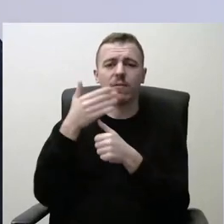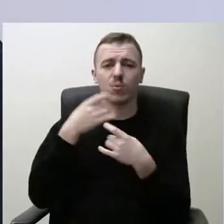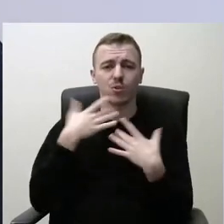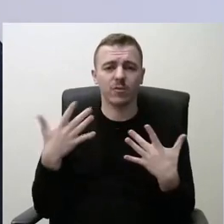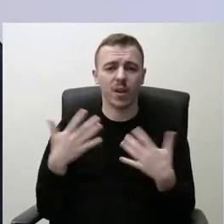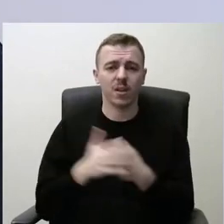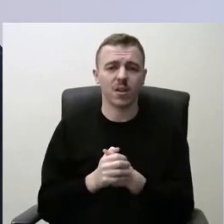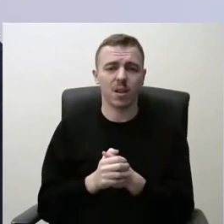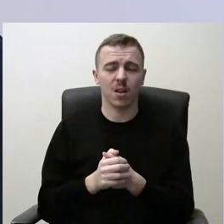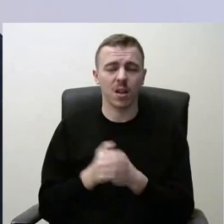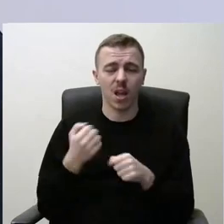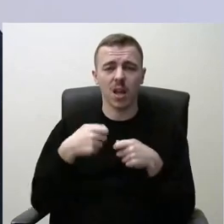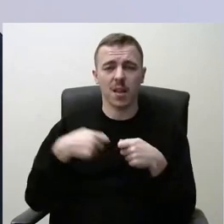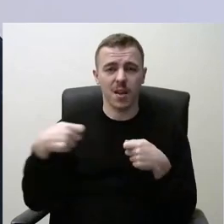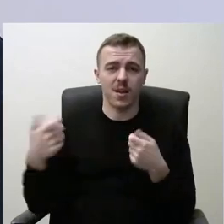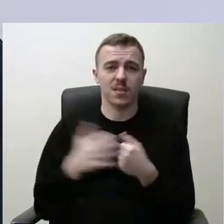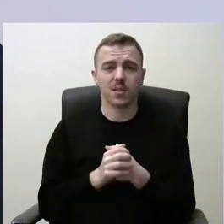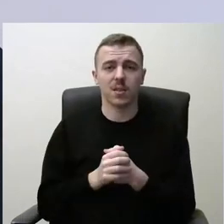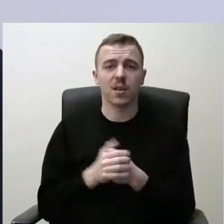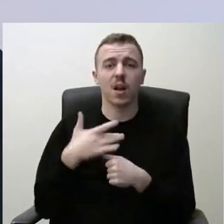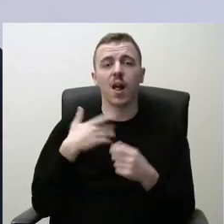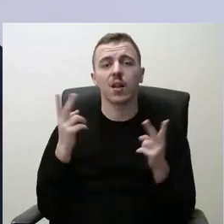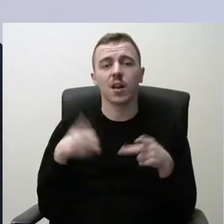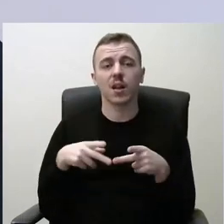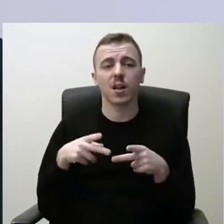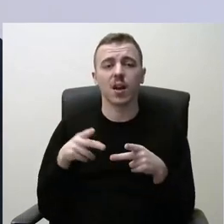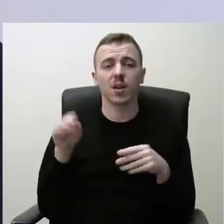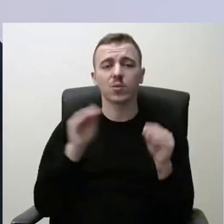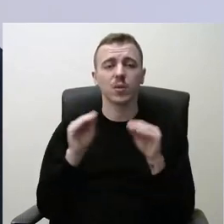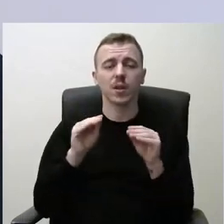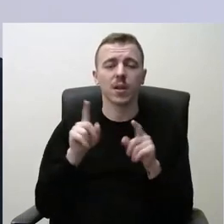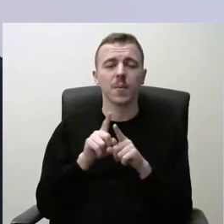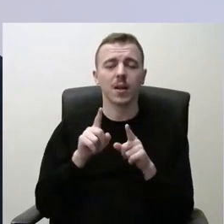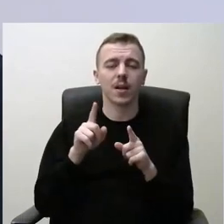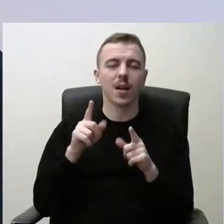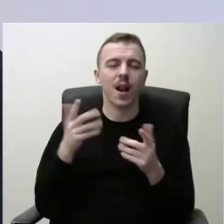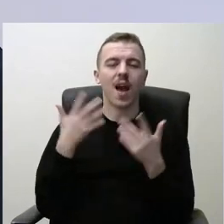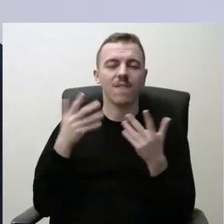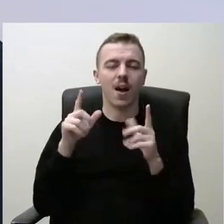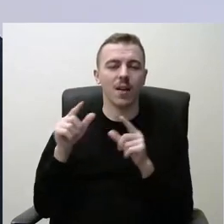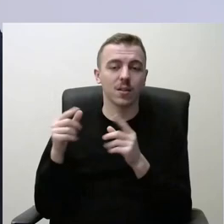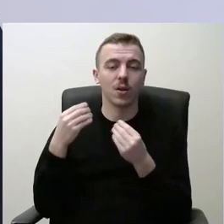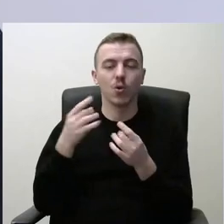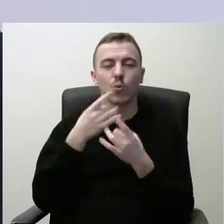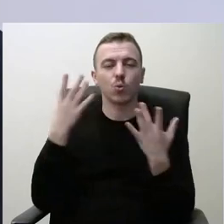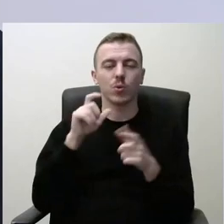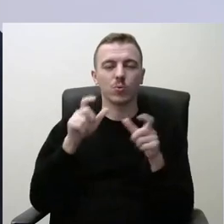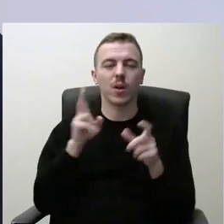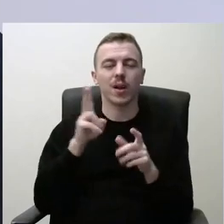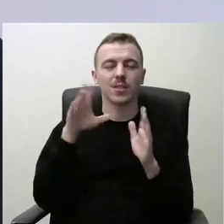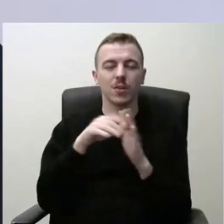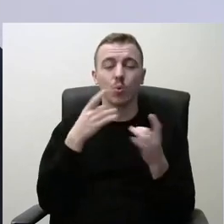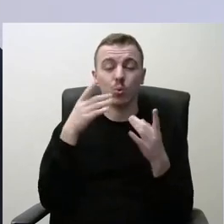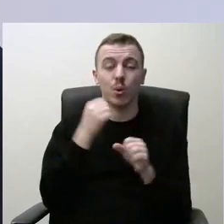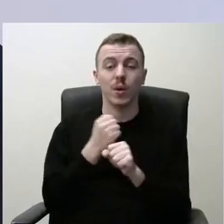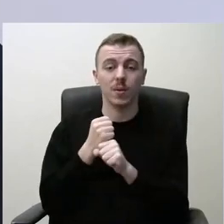Manau, visą tai reikia tęsti. Galbūt reikėtų sudaryti lengvatas žmonėms dirbantis kultūriniais ir tik, kad